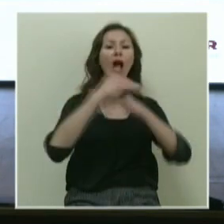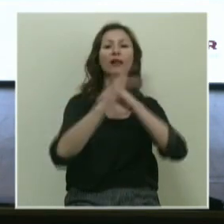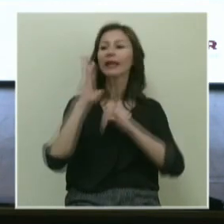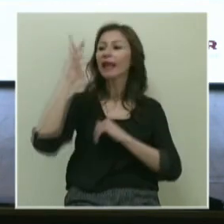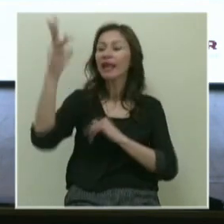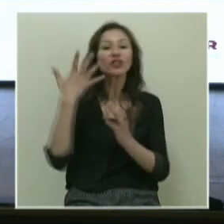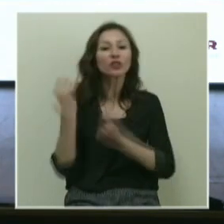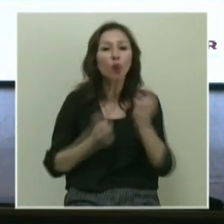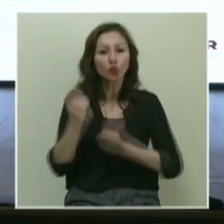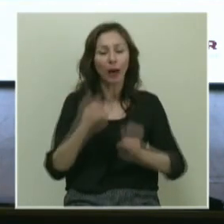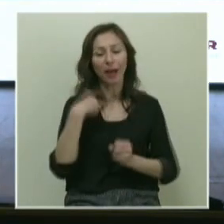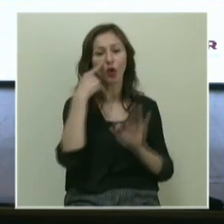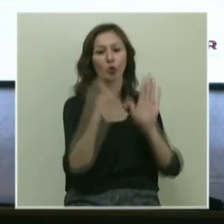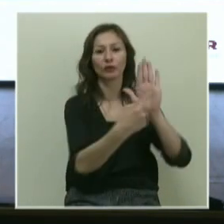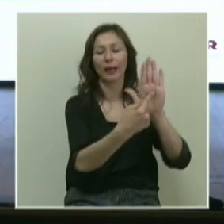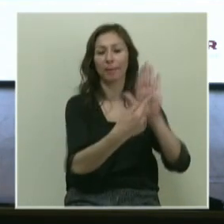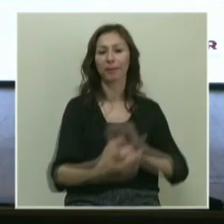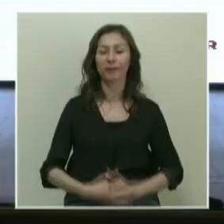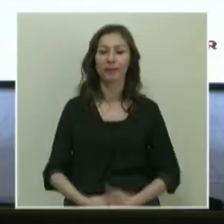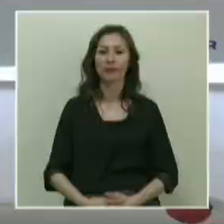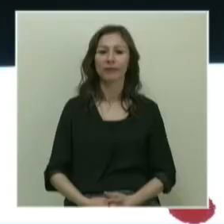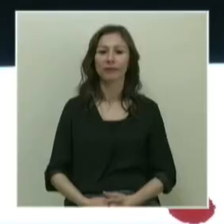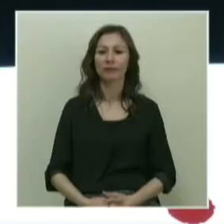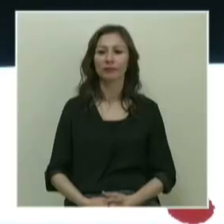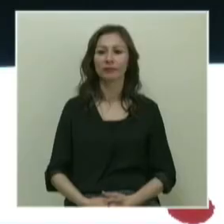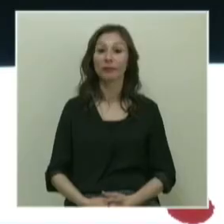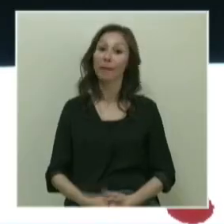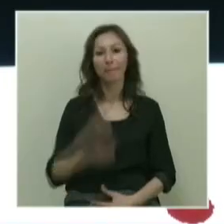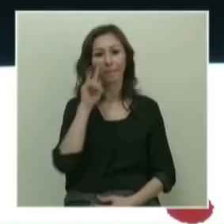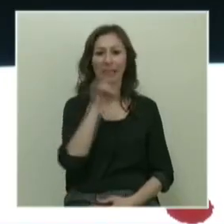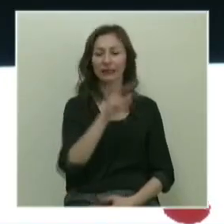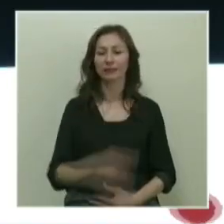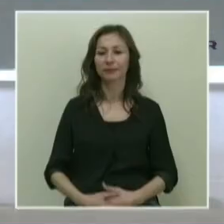nasıl koşar ben size göstereyim. Şöyle koşar bakın.